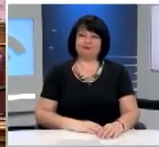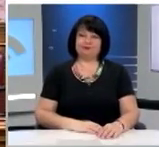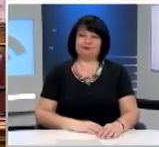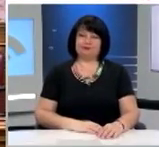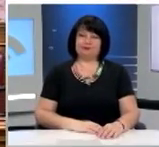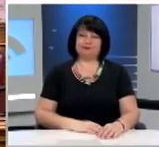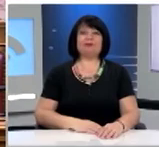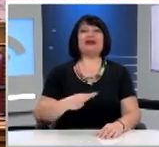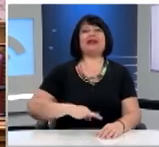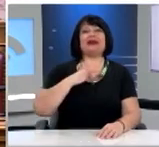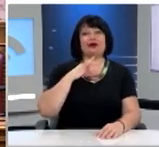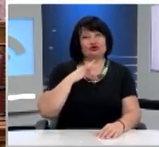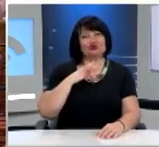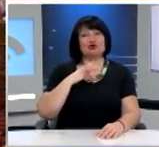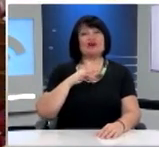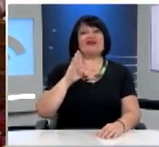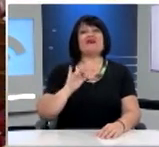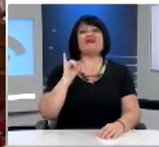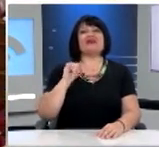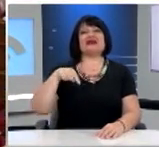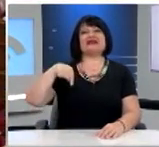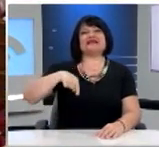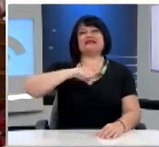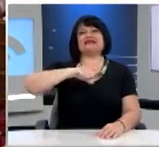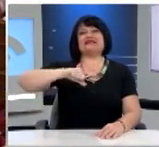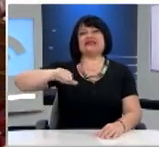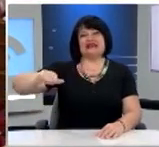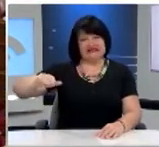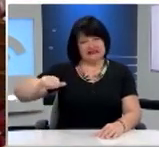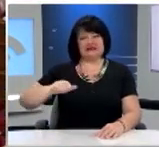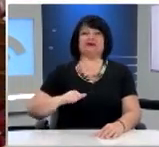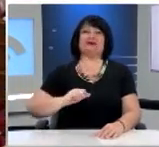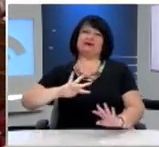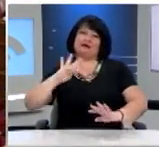Ο κύριος Δημήτριος Βίτσας, τέταρτος Αντιπρόεδρος της Βουλής.